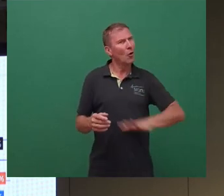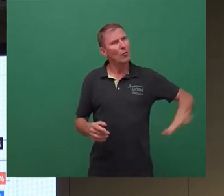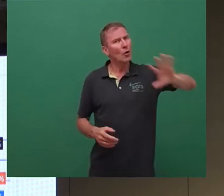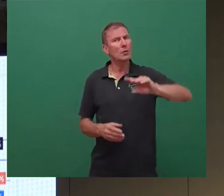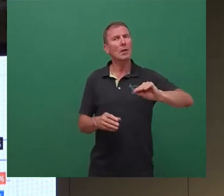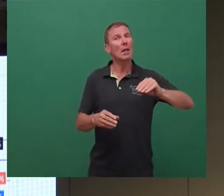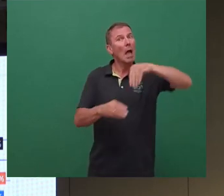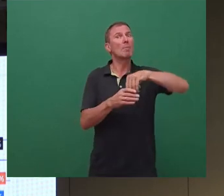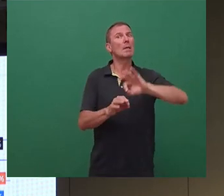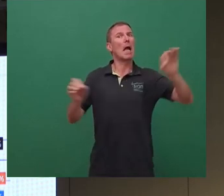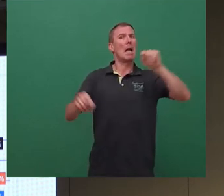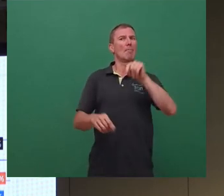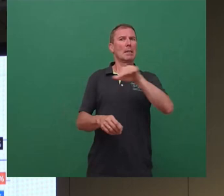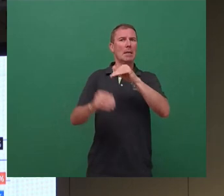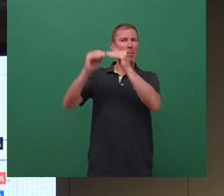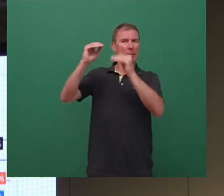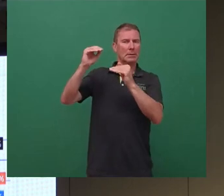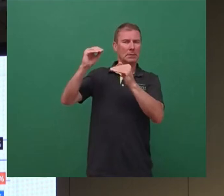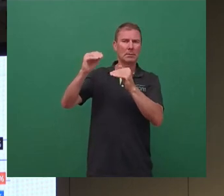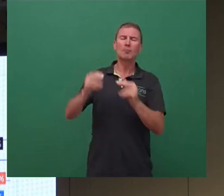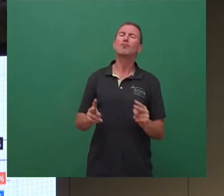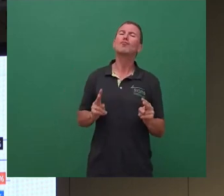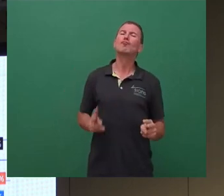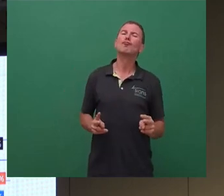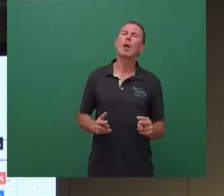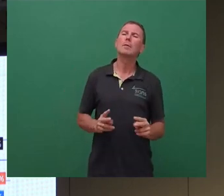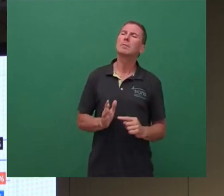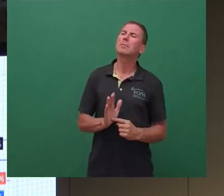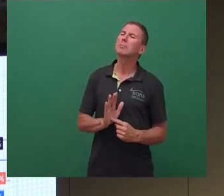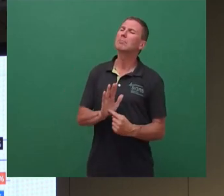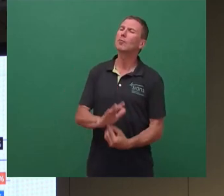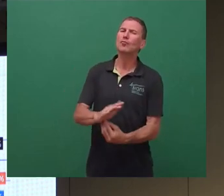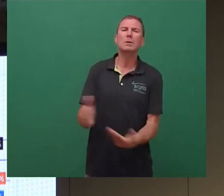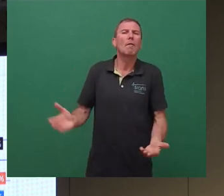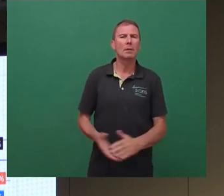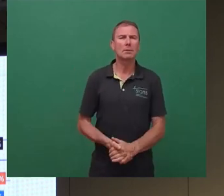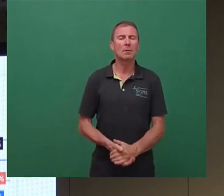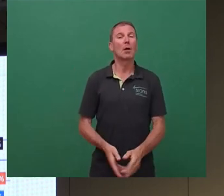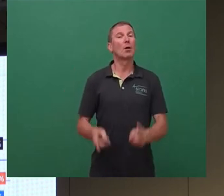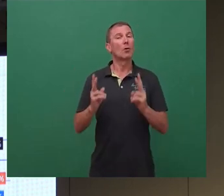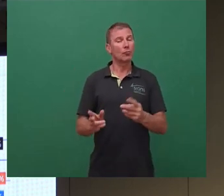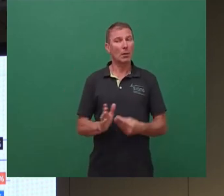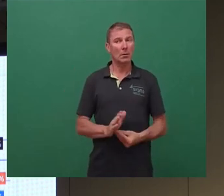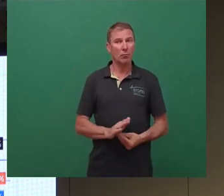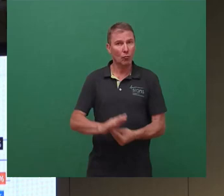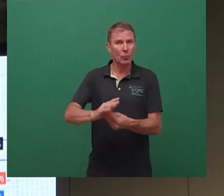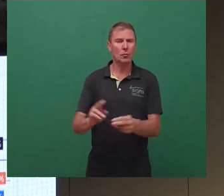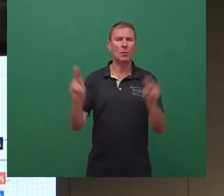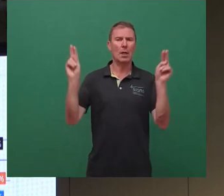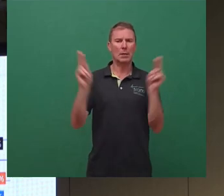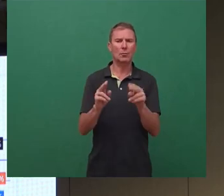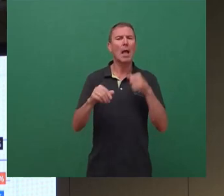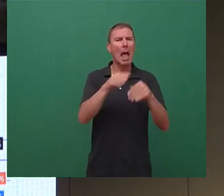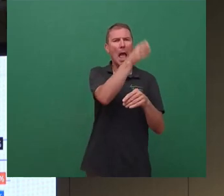Was hat nun aber die Stadt zu diesem Nahverkehr beigetragen? Der Beitrag der Stadt ist gesunken. Das ist die gelbe Linie ganz